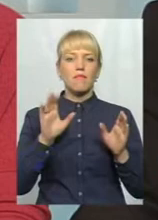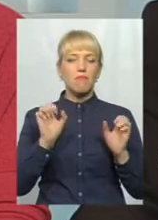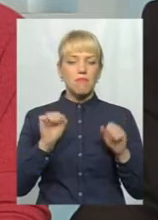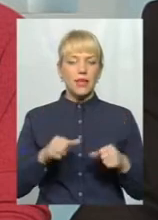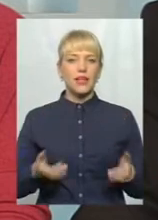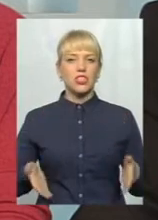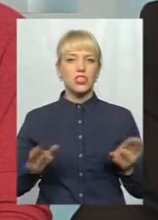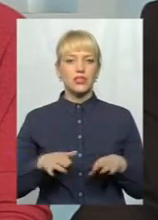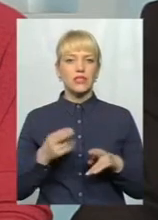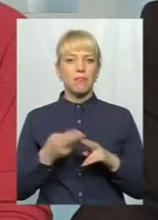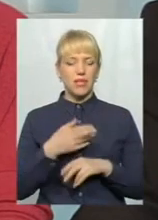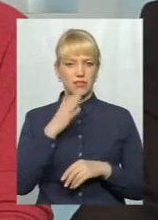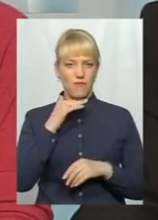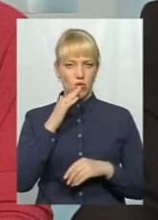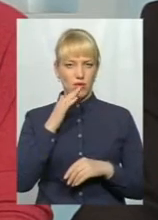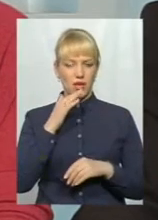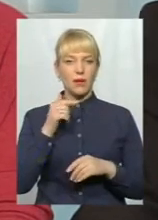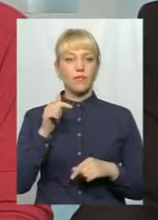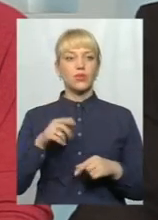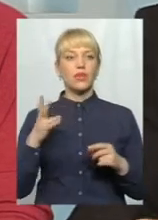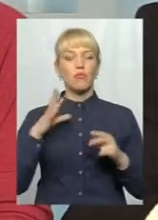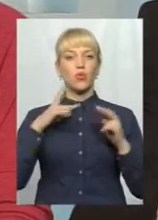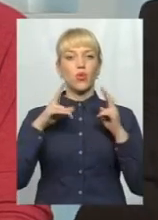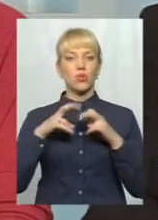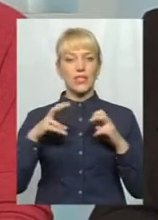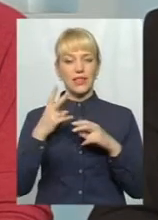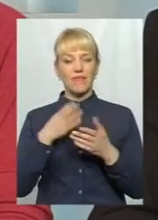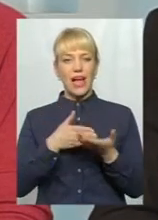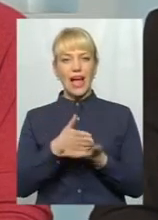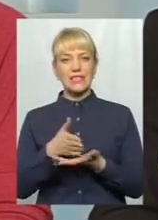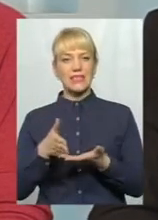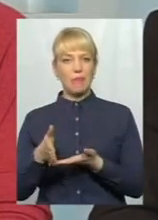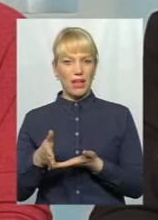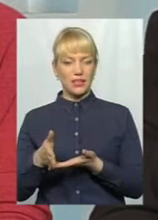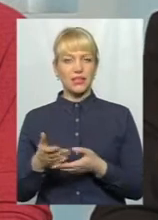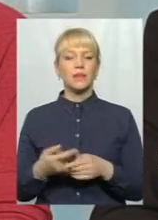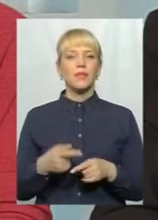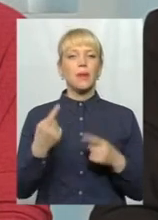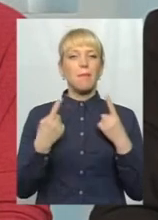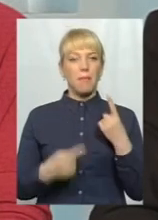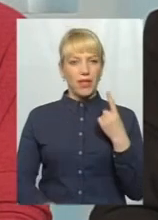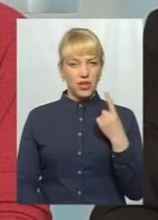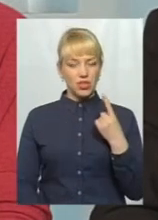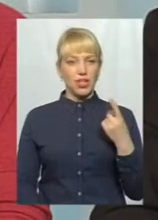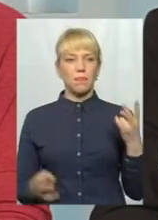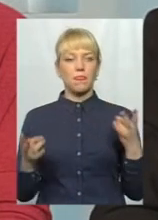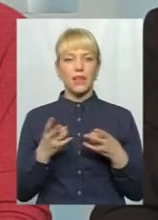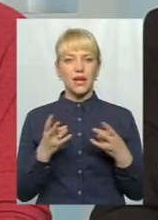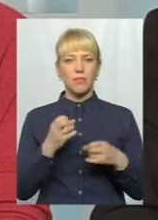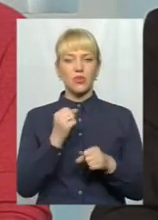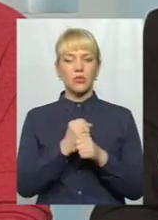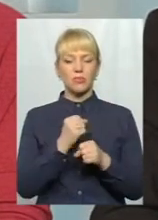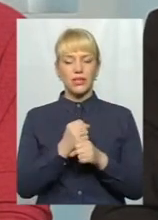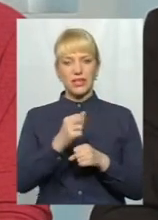І тут треба було розглянути два аспекти. Перший аспект – це те, що треба розробити державну цільову